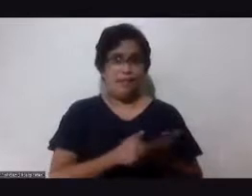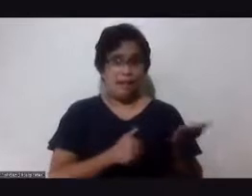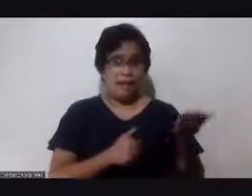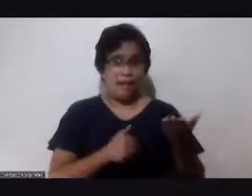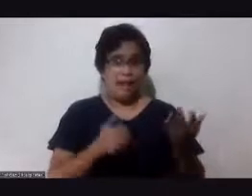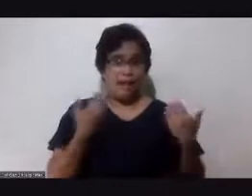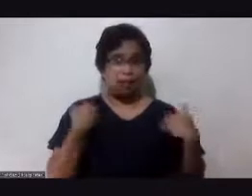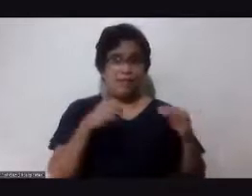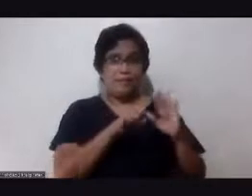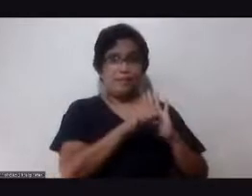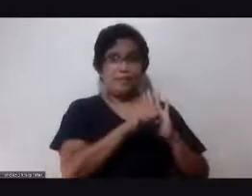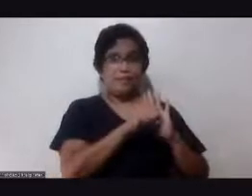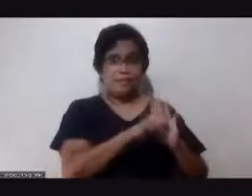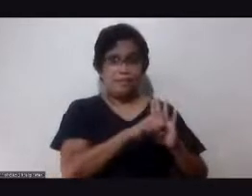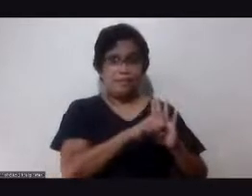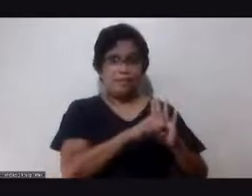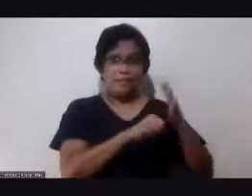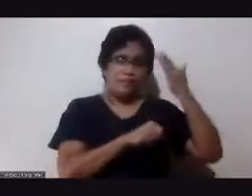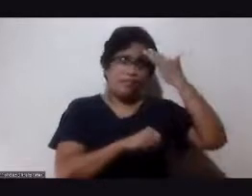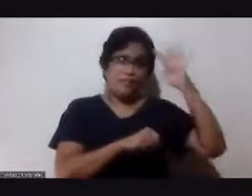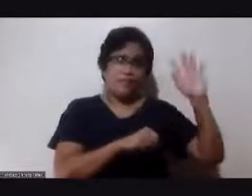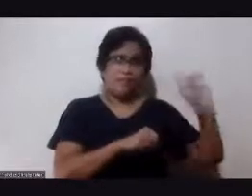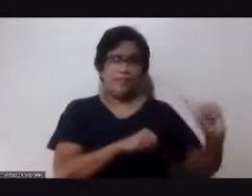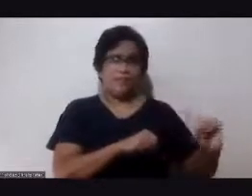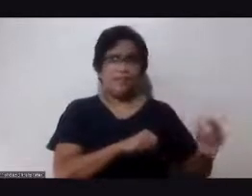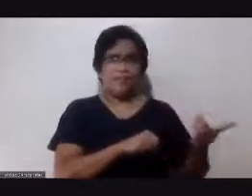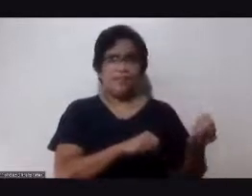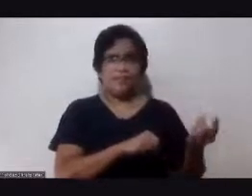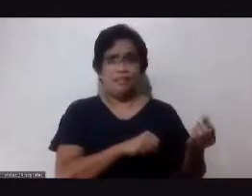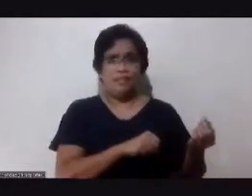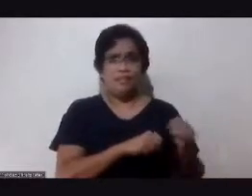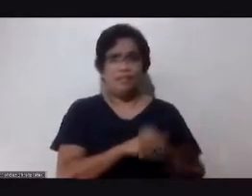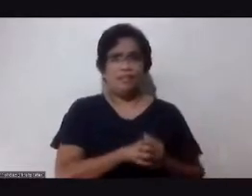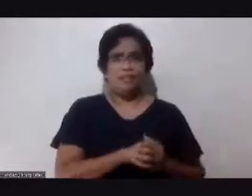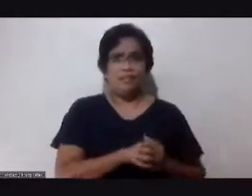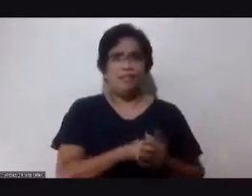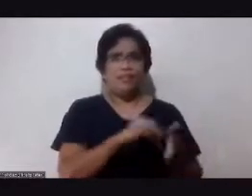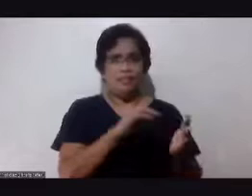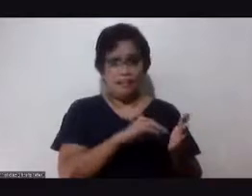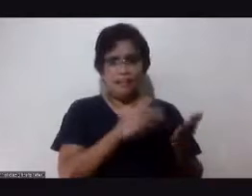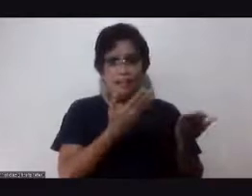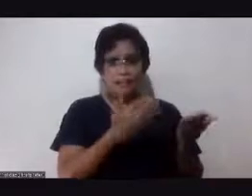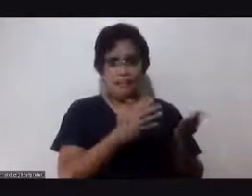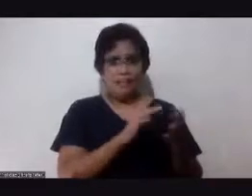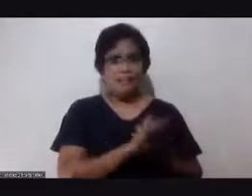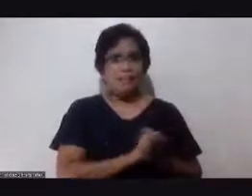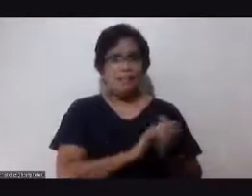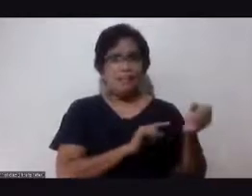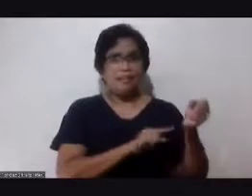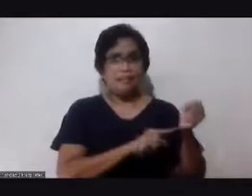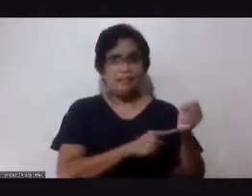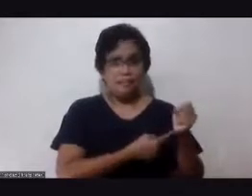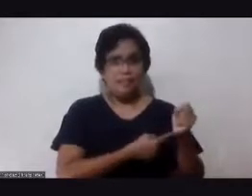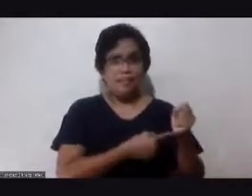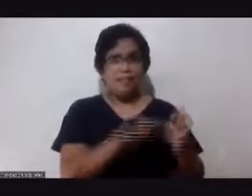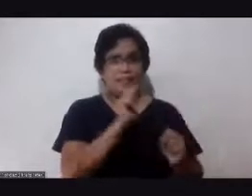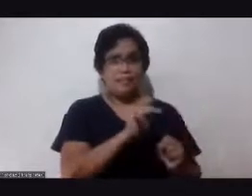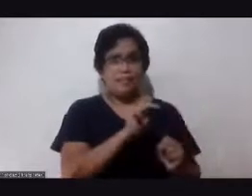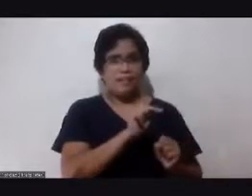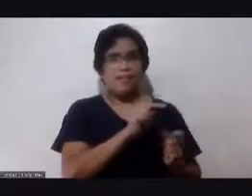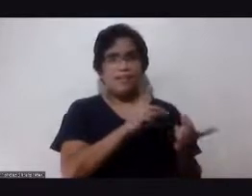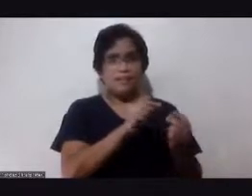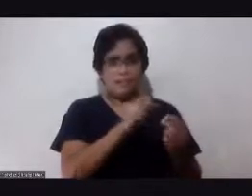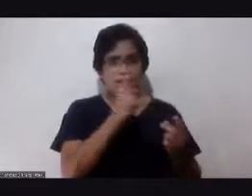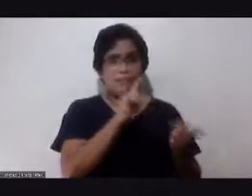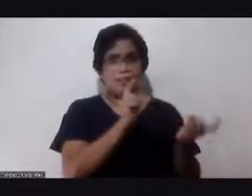simptomas at hindi nila alam kung anong kanilang gagawin. Ito na ngayon, magkisimula na yung kailangan nilang gawin na pagbabago sa kanilang mga